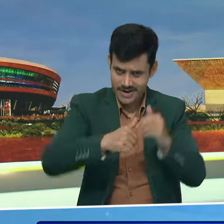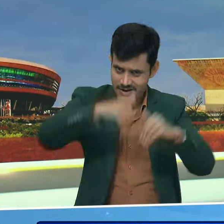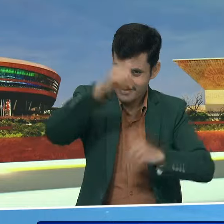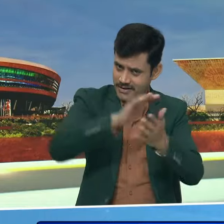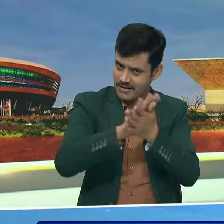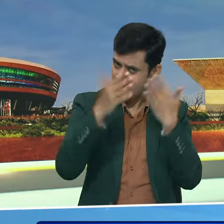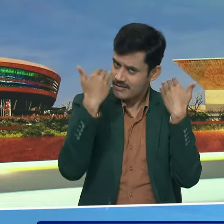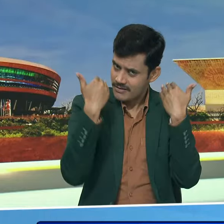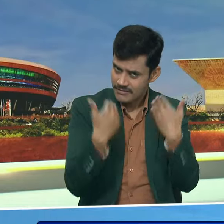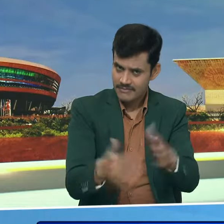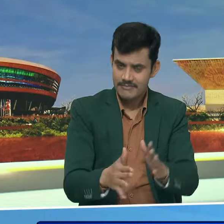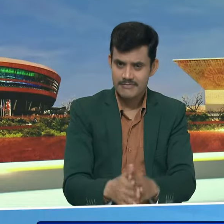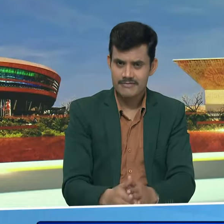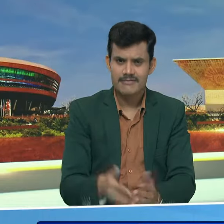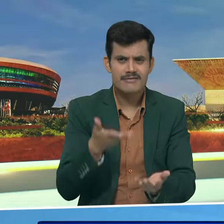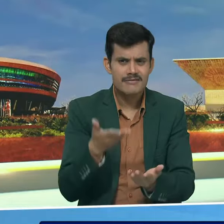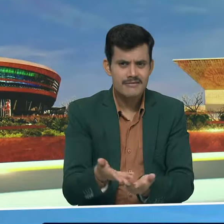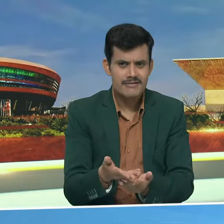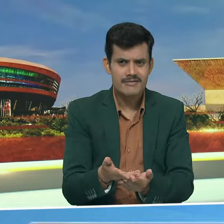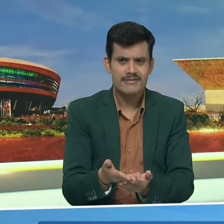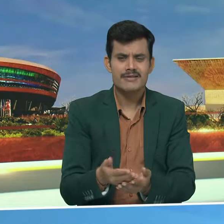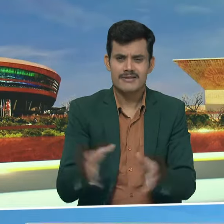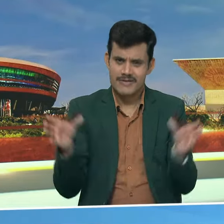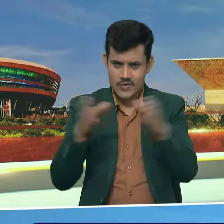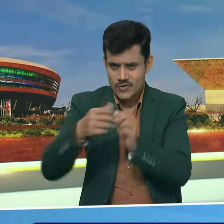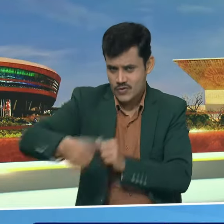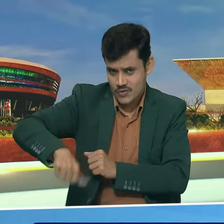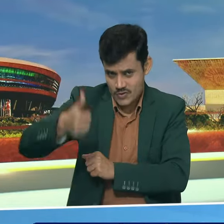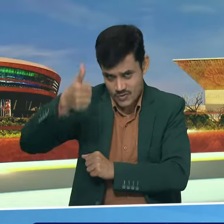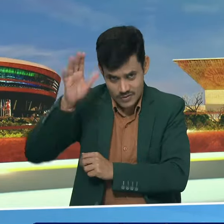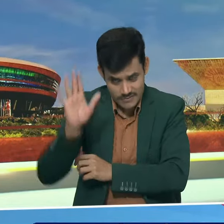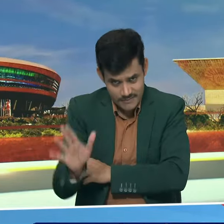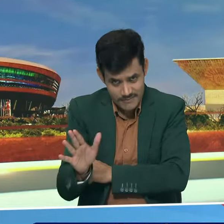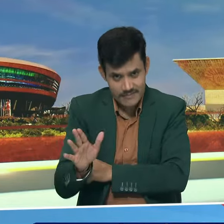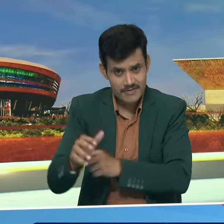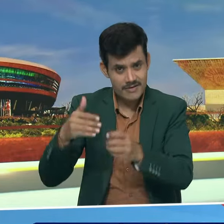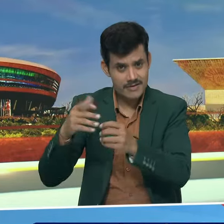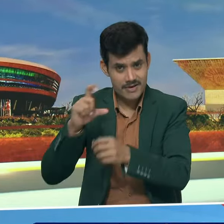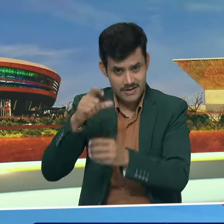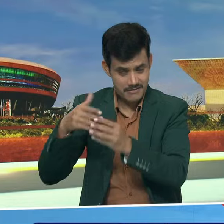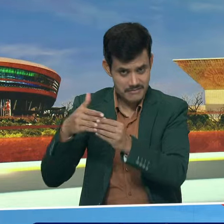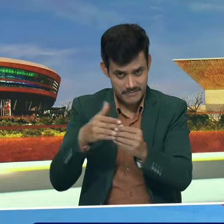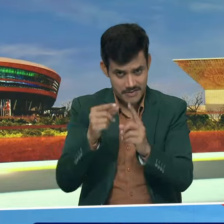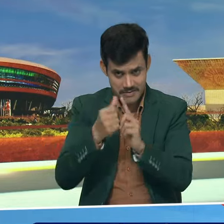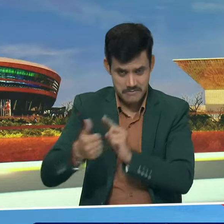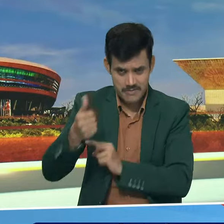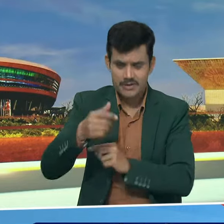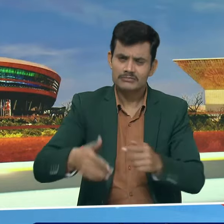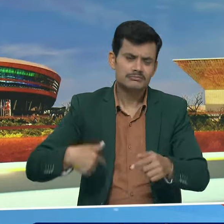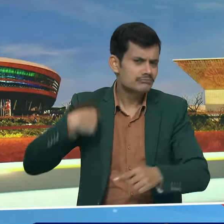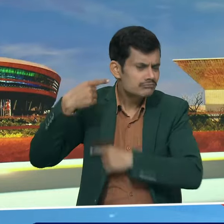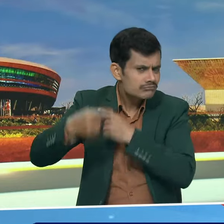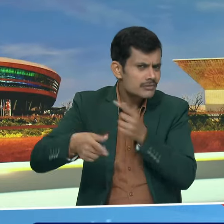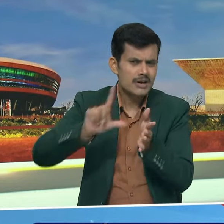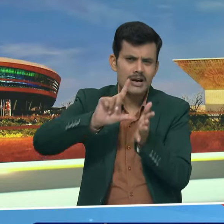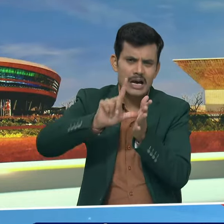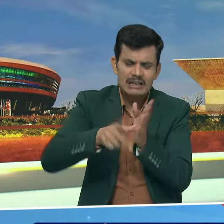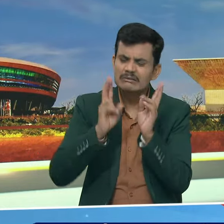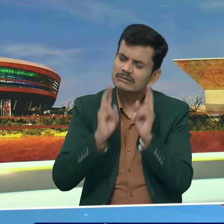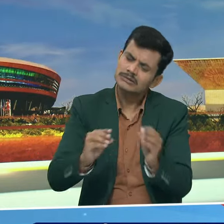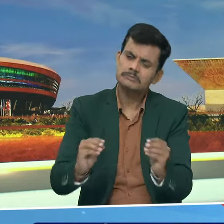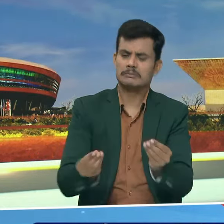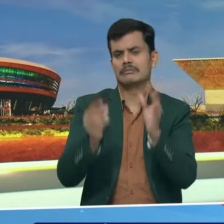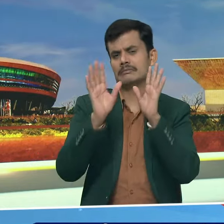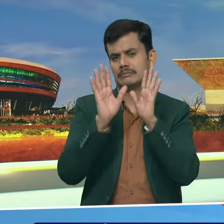चुके हैं उसमें जो बोड्य जीती है उस्को रेसलिंग के लिए काम कर रही है बहुत अच्छा हौँआ लेट हुआ पर